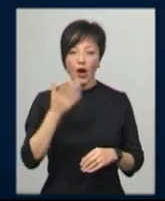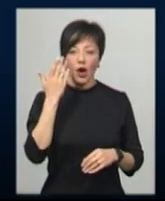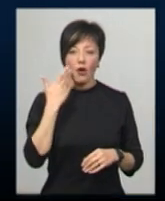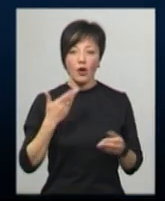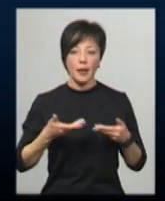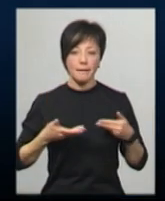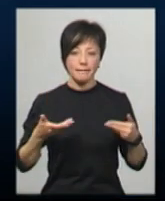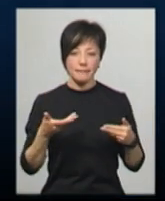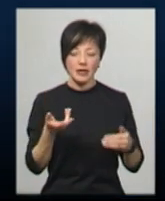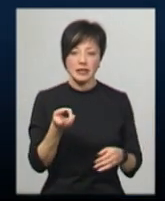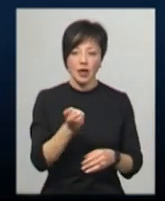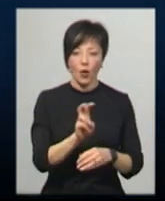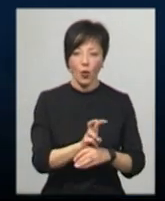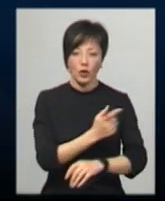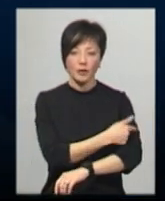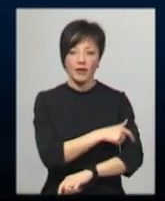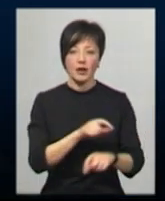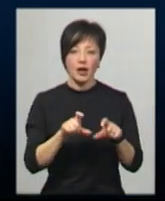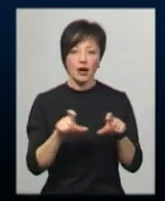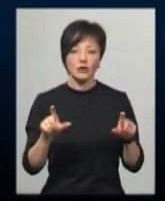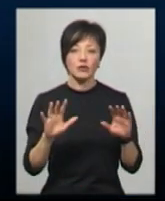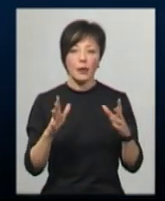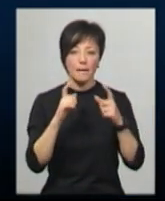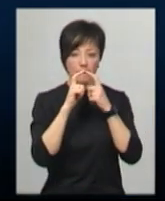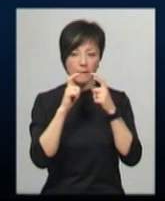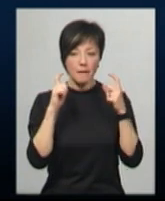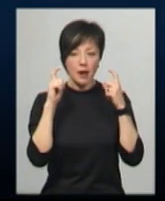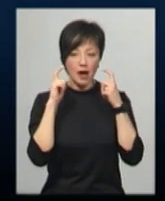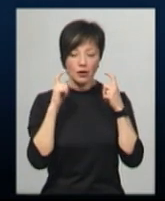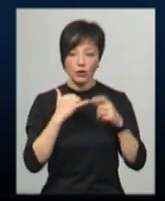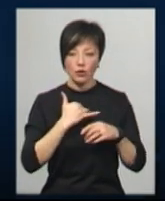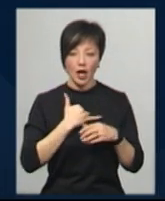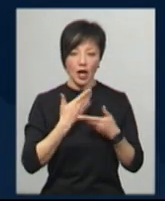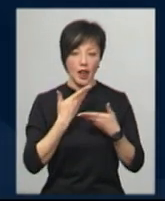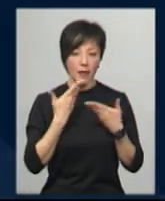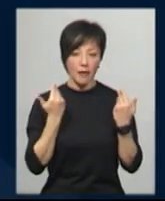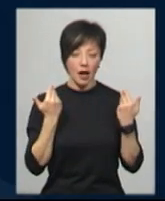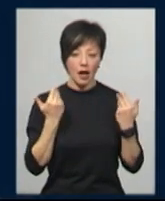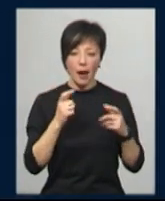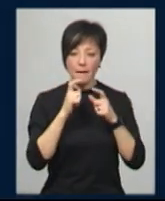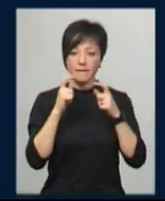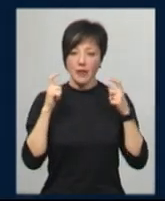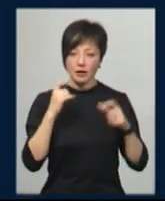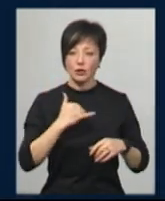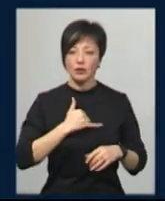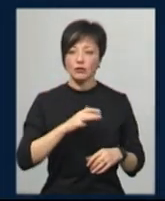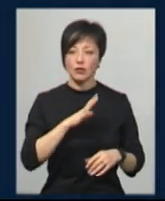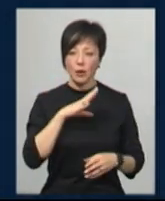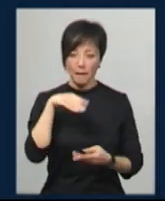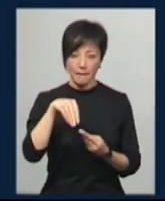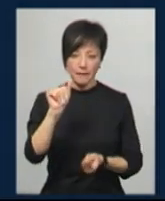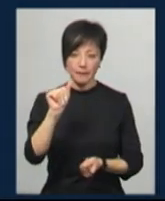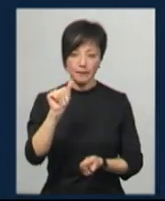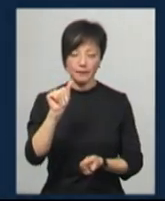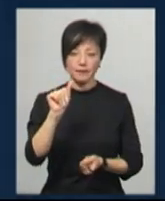заходимо в лікарню, що тепер стається? Масків у нас немає. Маски були в нас, маски зникли.